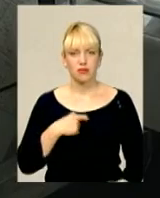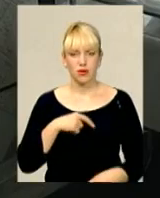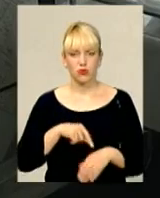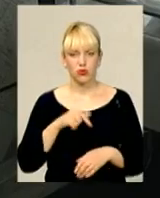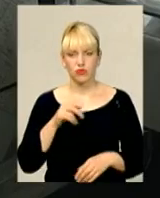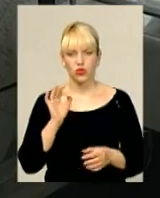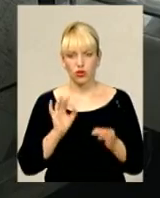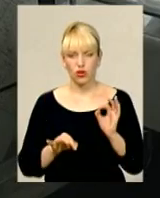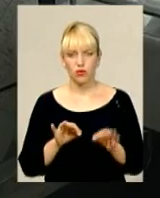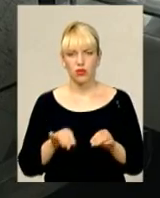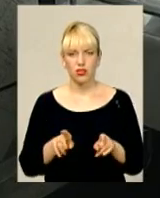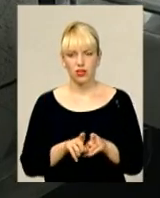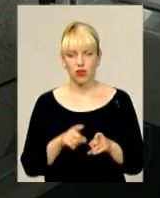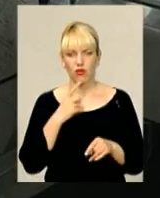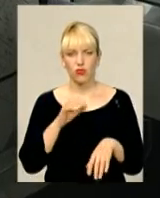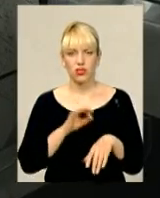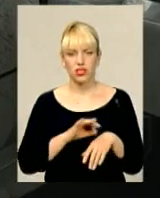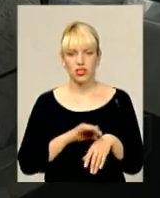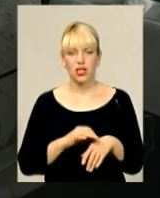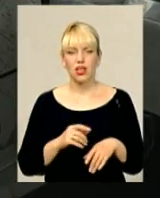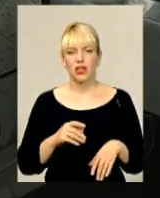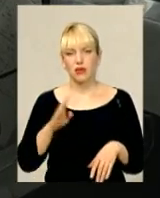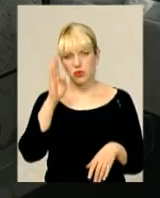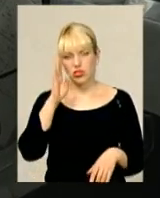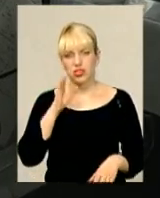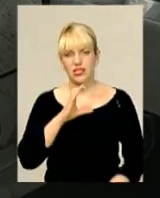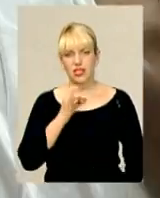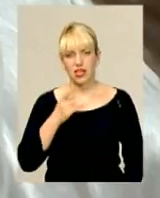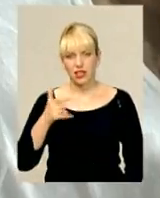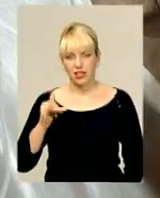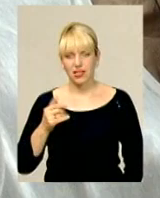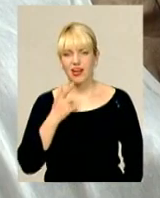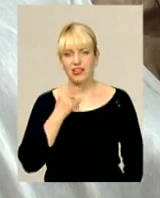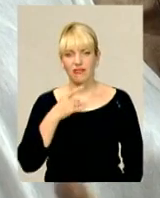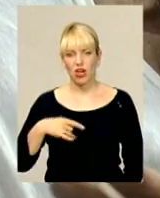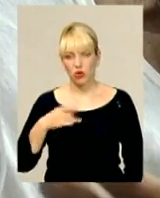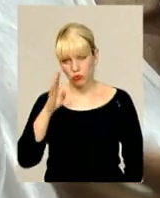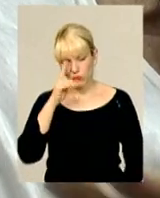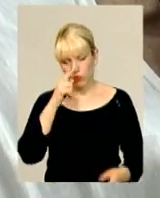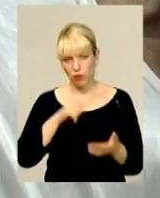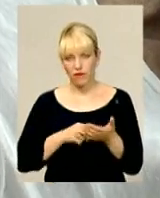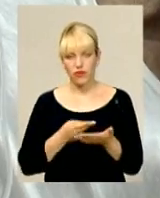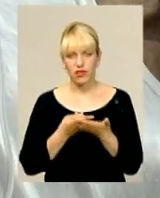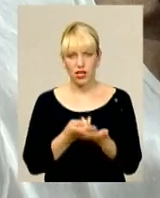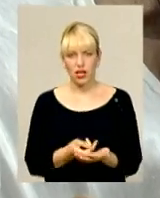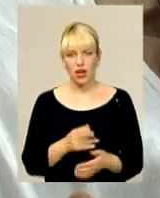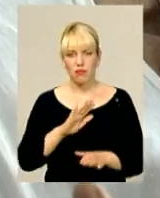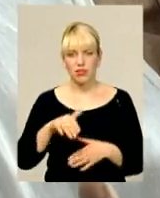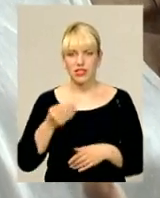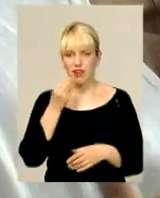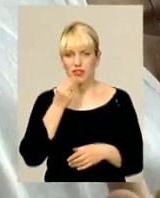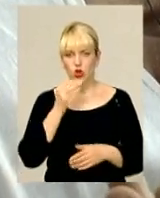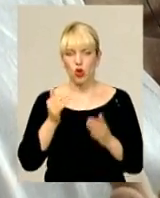Так описує симптоми хвороби пан Сергій Іскрасилівського району. Чоловік опинився на лікарняному ліжку після вживання